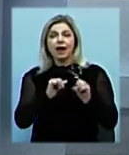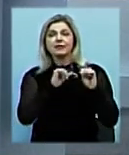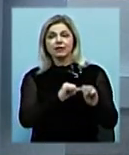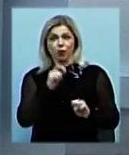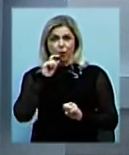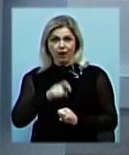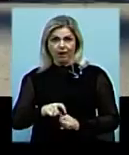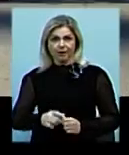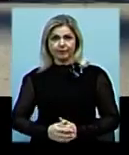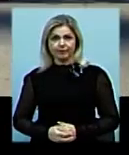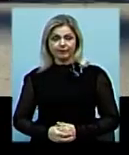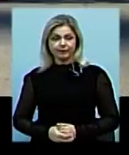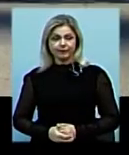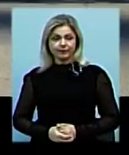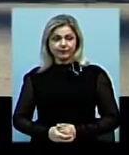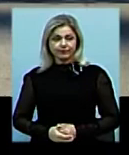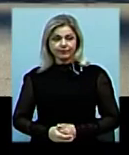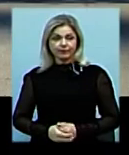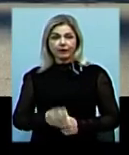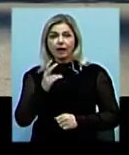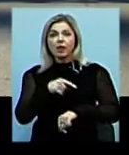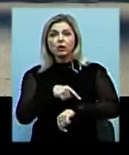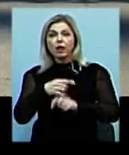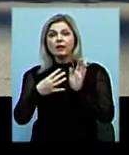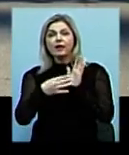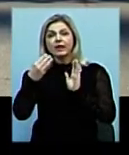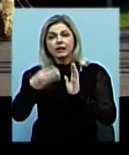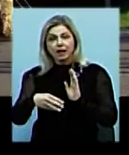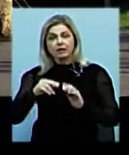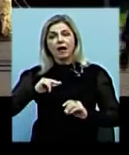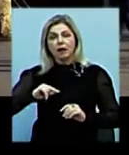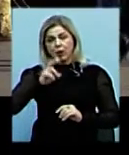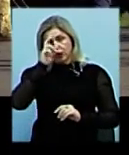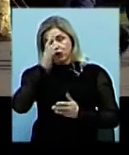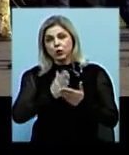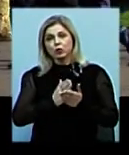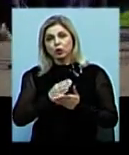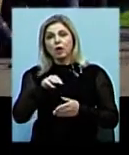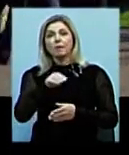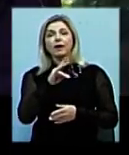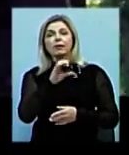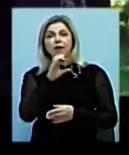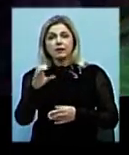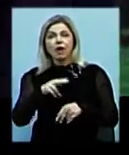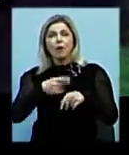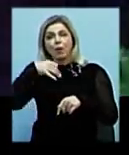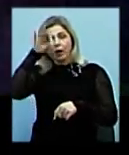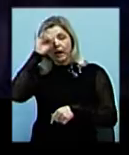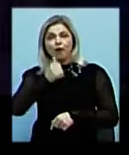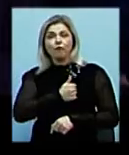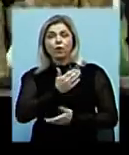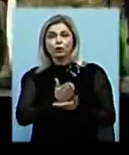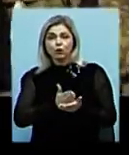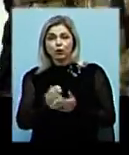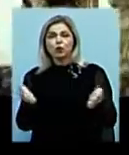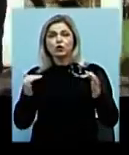України. На годинку 9.30. Співробітники Державної служби з надзвичайних ситуацій, поліцейські та військовослужбовці